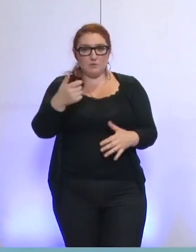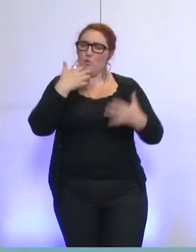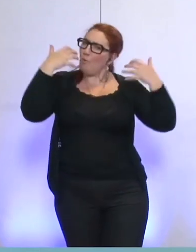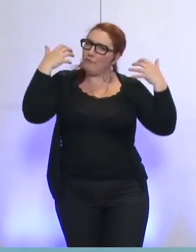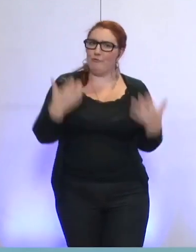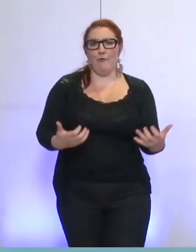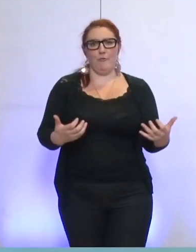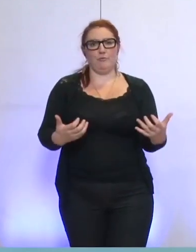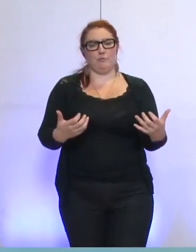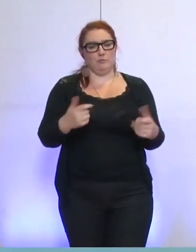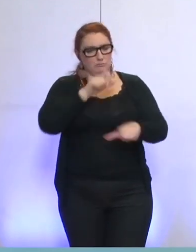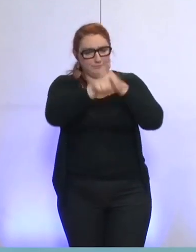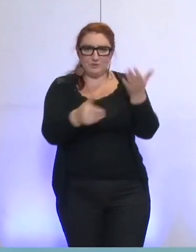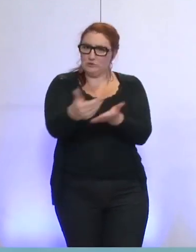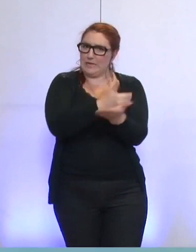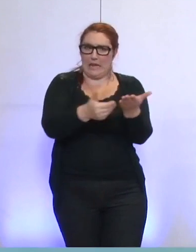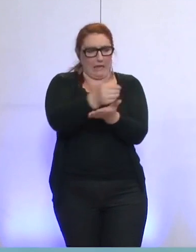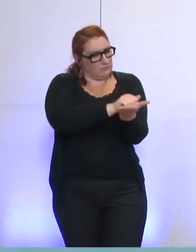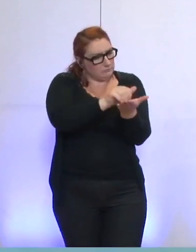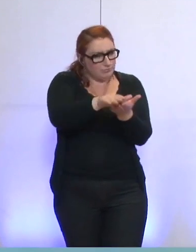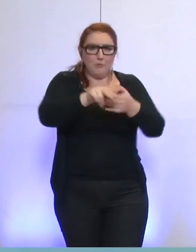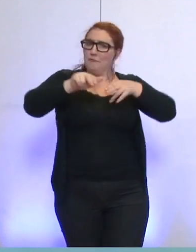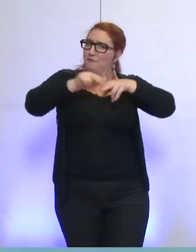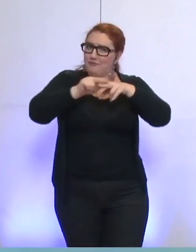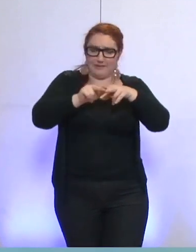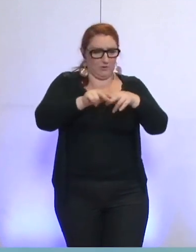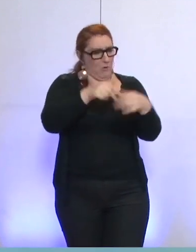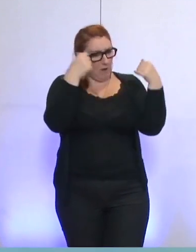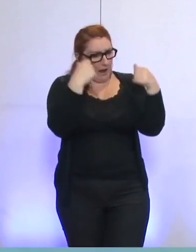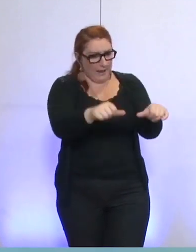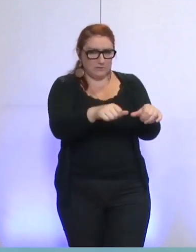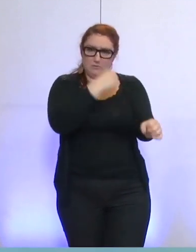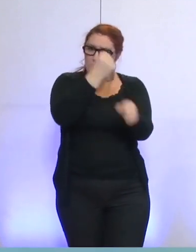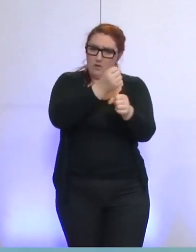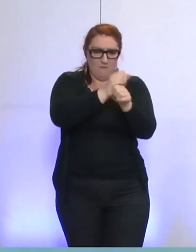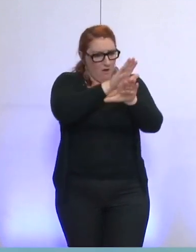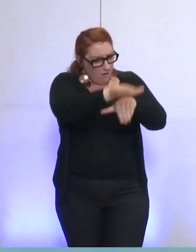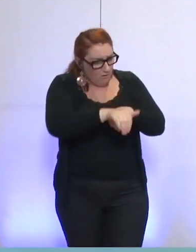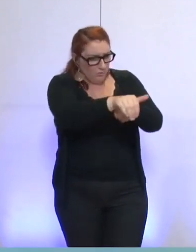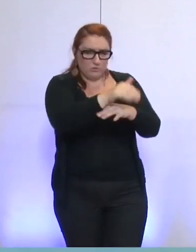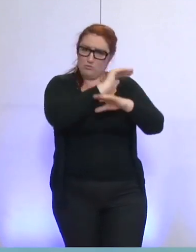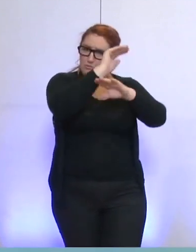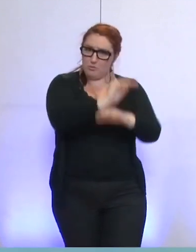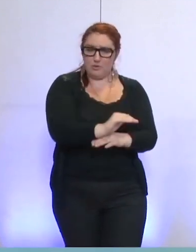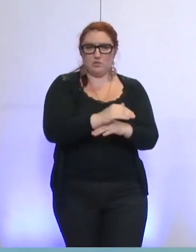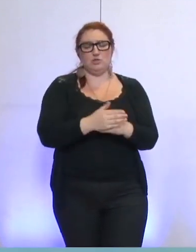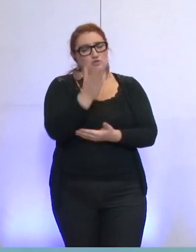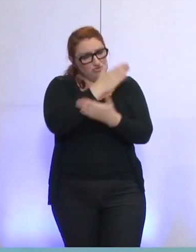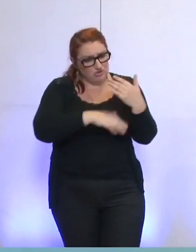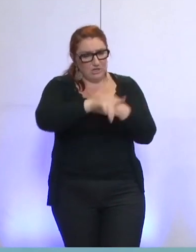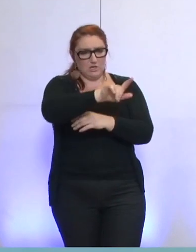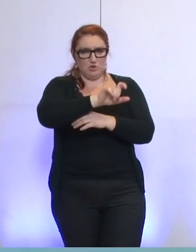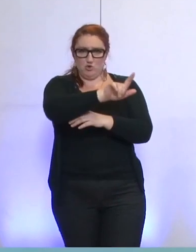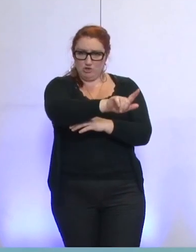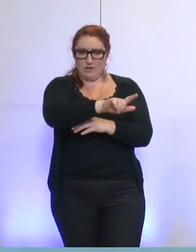fort de tous les salariés de rester dans cet espace de G.E.G. aujourd'hui, et